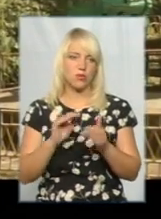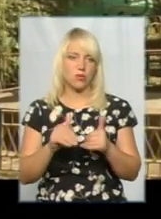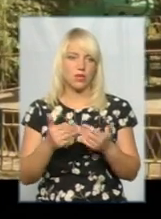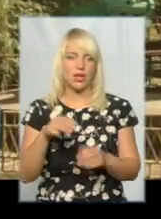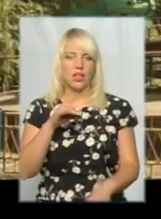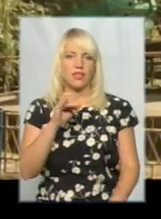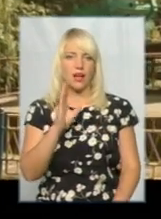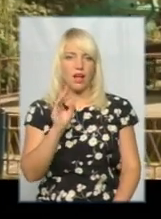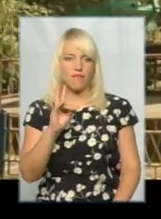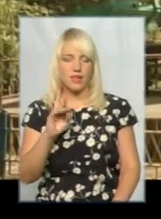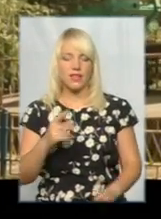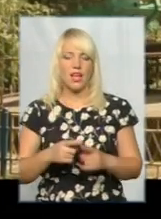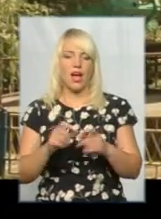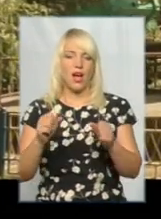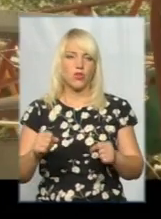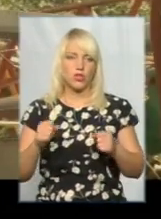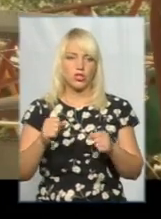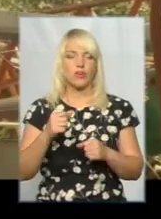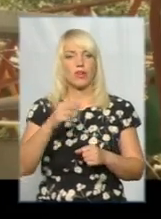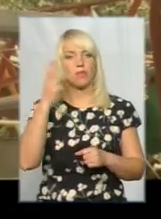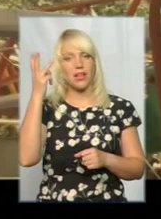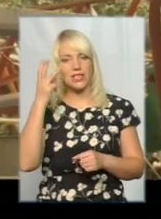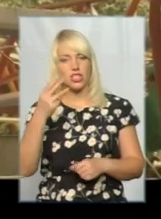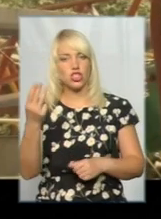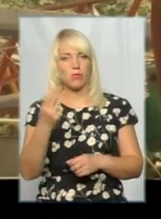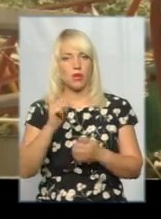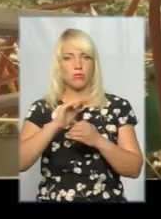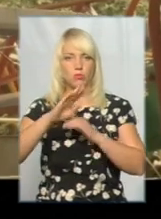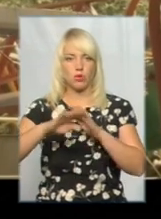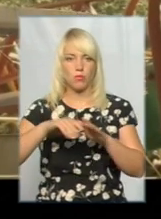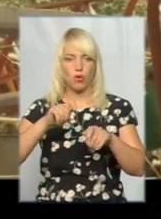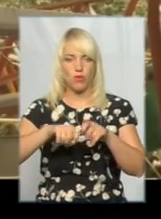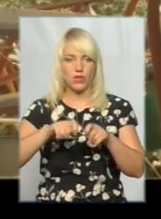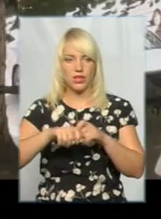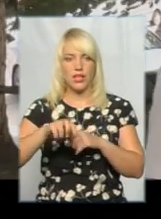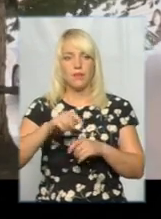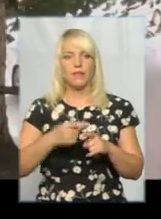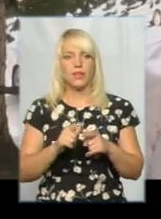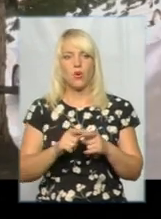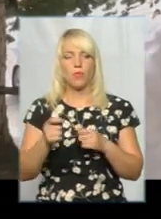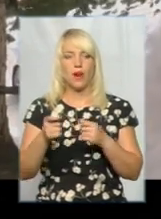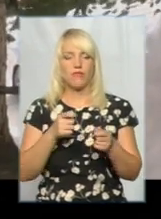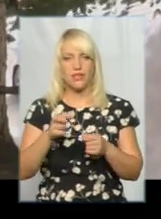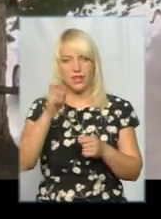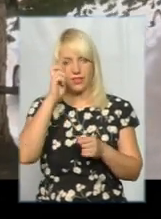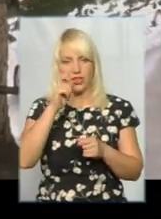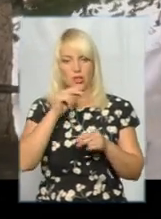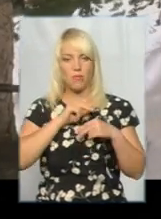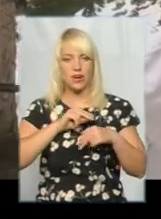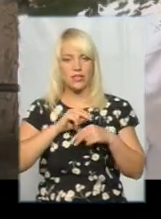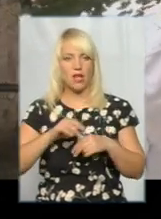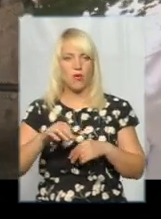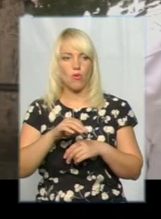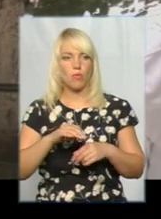атракціони у Хмельницькому, Шепетівці і Кам'яці Подільському перевірили співробітники управління Держпраці області, розповів начальник відділу відомства Валерій